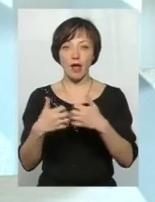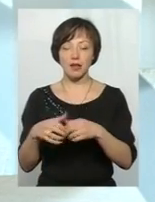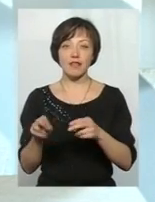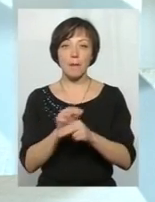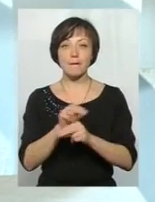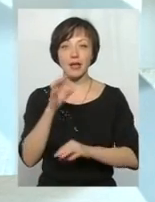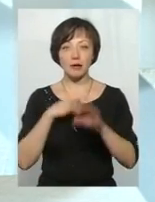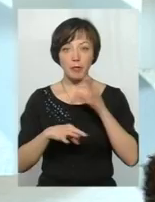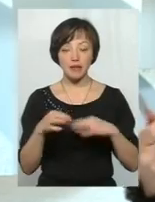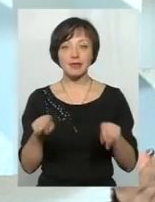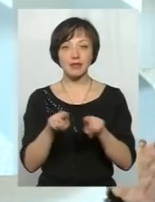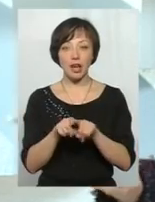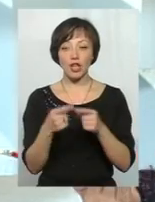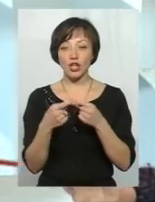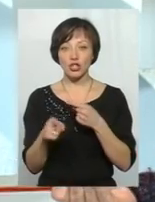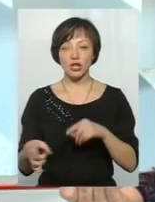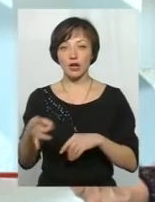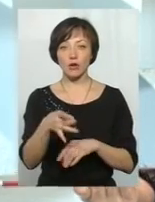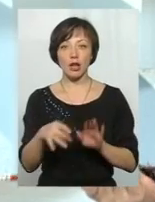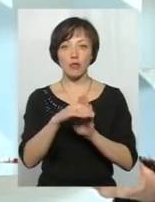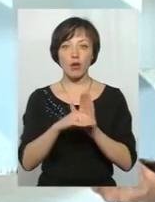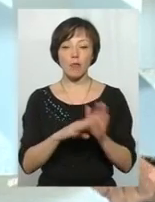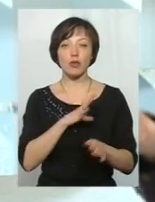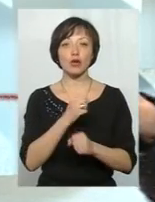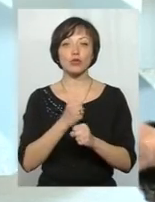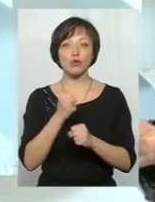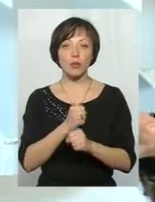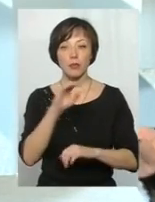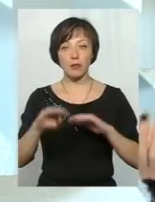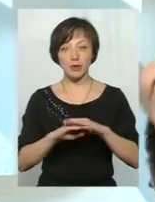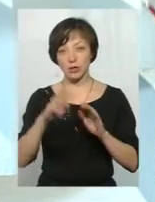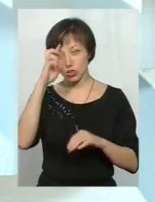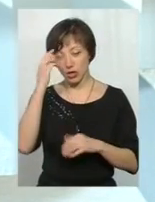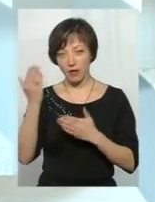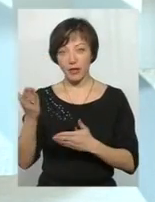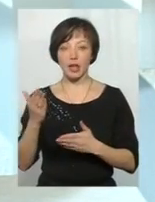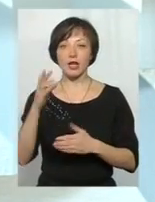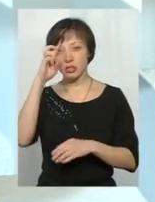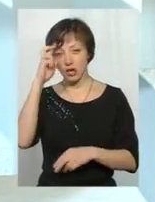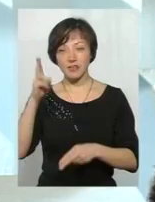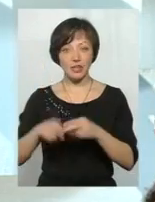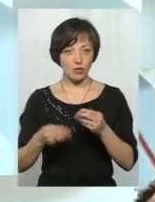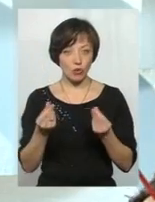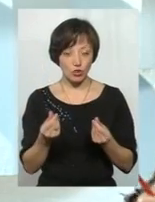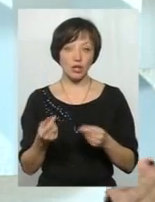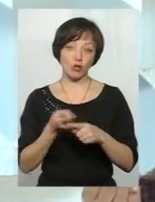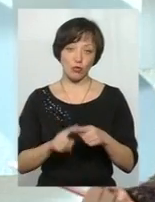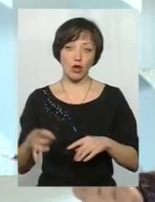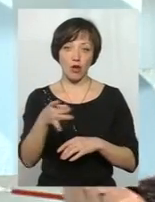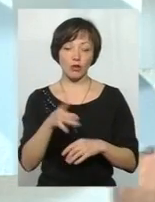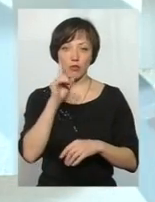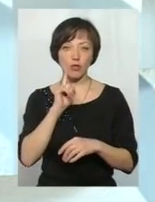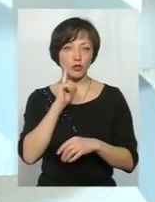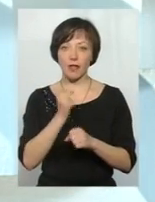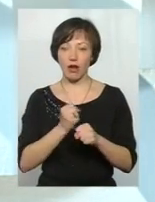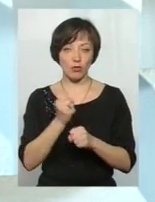медикаментів. Так як інші регіональні програми були розроблені під державні. державні закінчилися, тому регіональні поки що